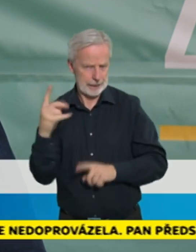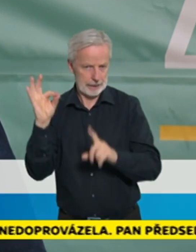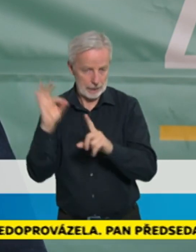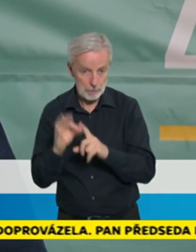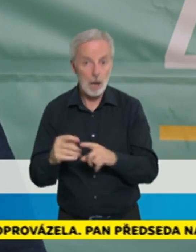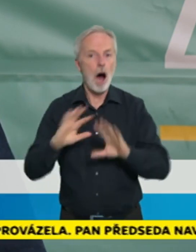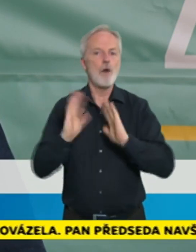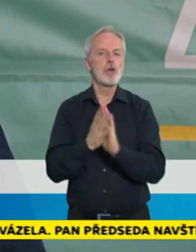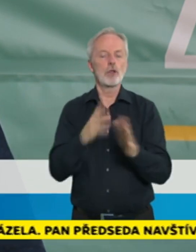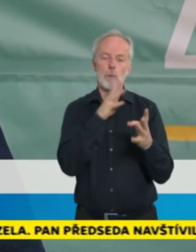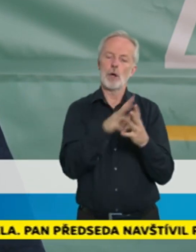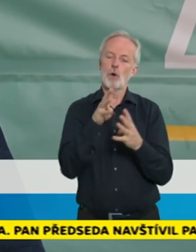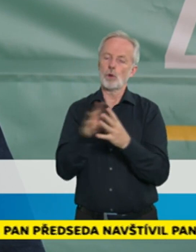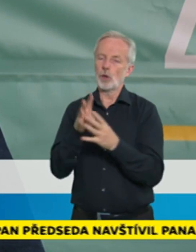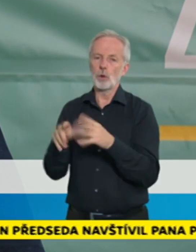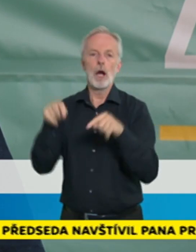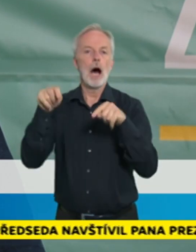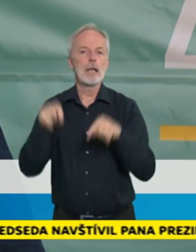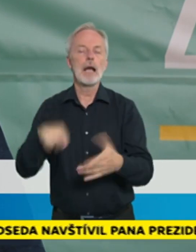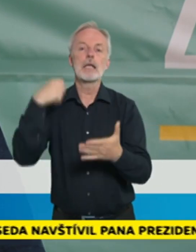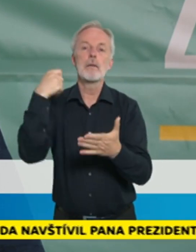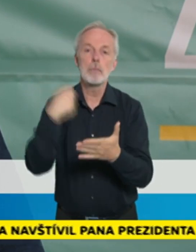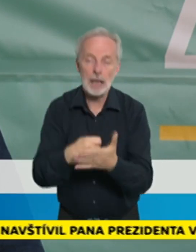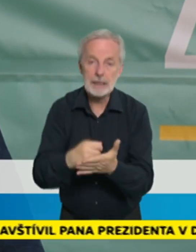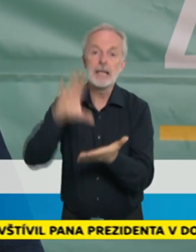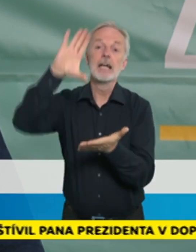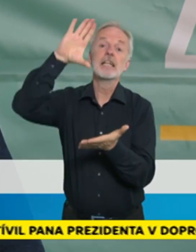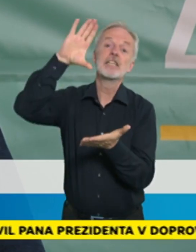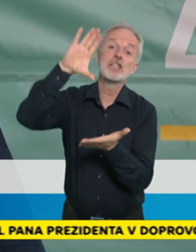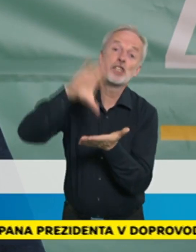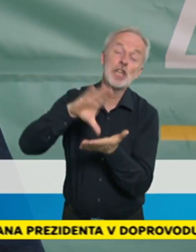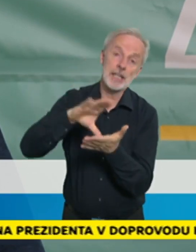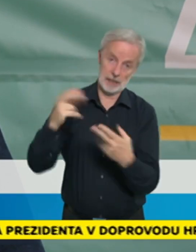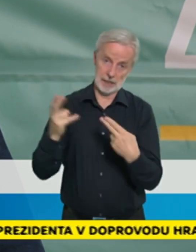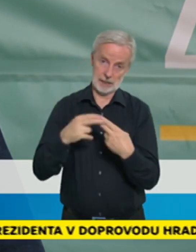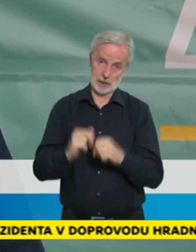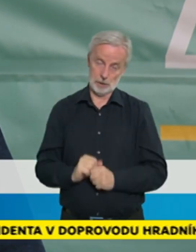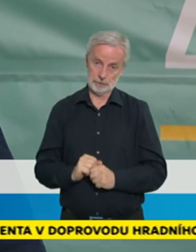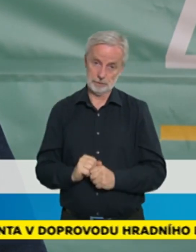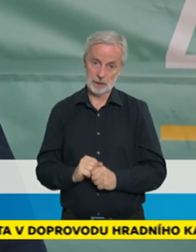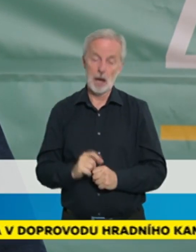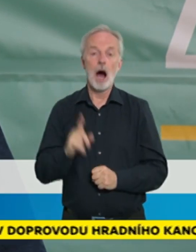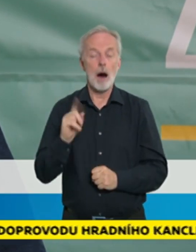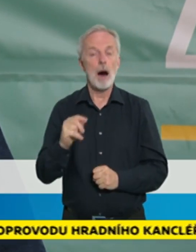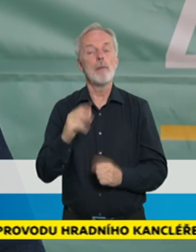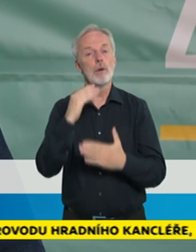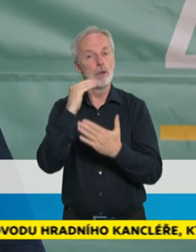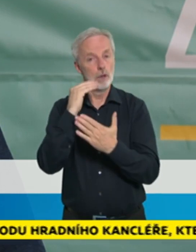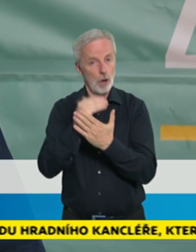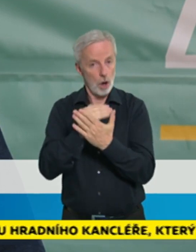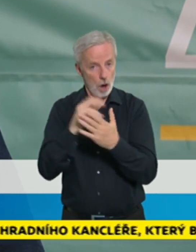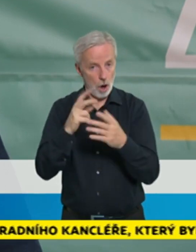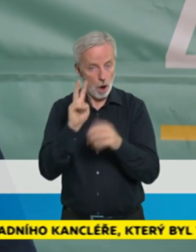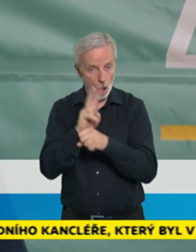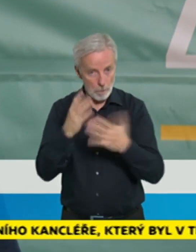riziko a na toto máme stanovená opatření, většinou hygienická, režimová. Musím říci, že z